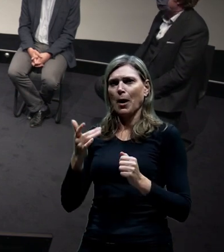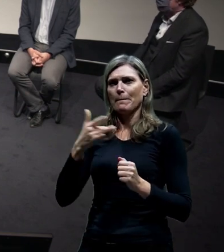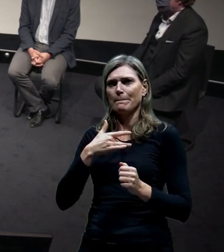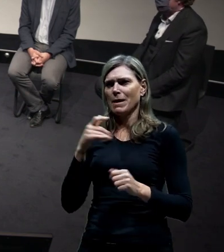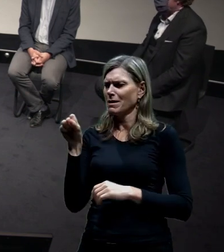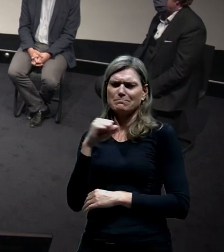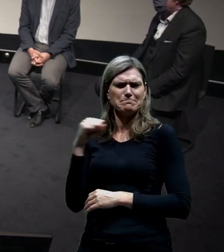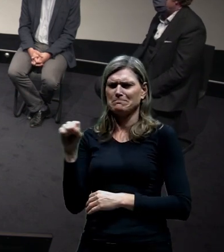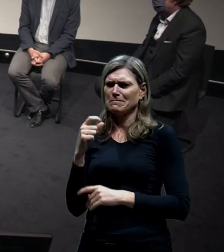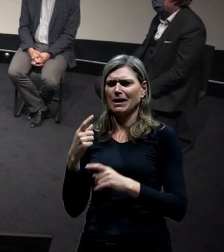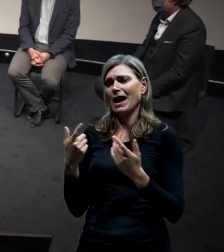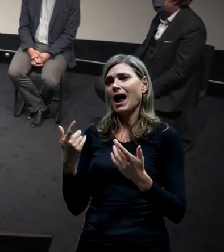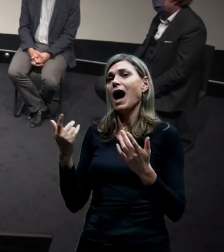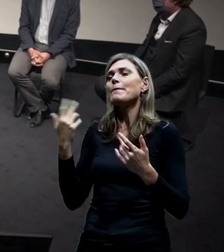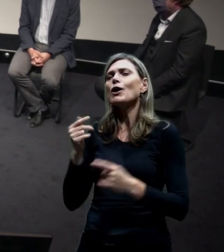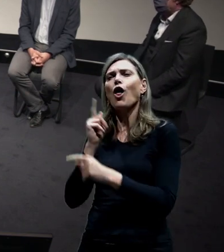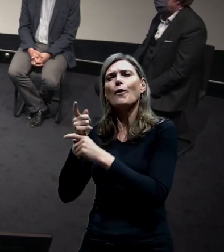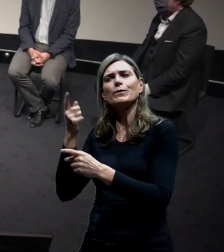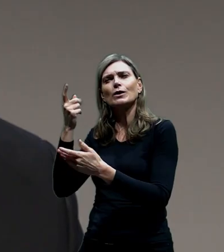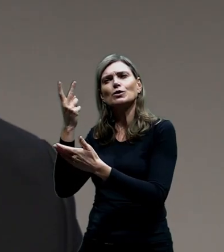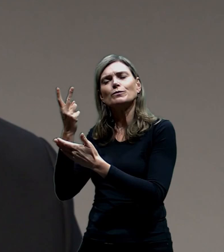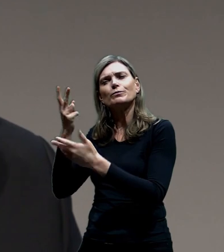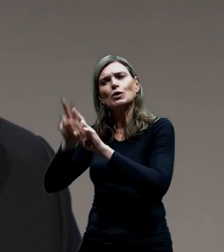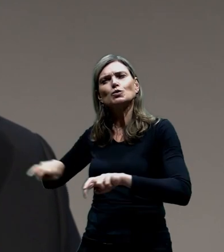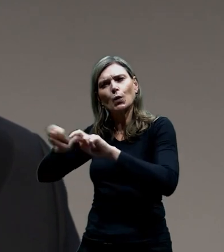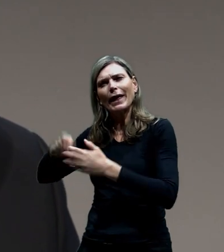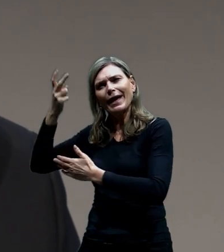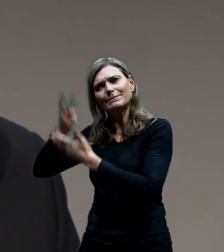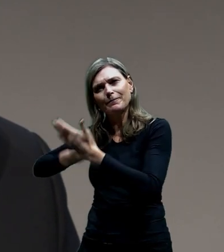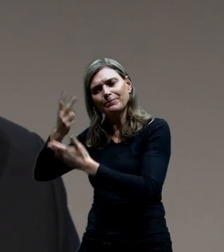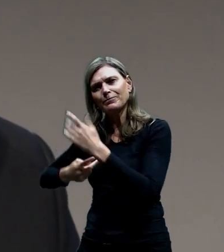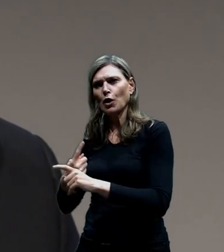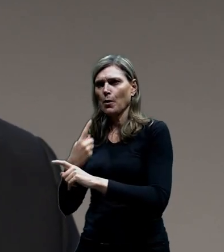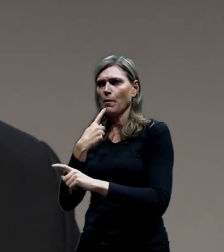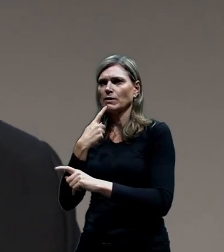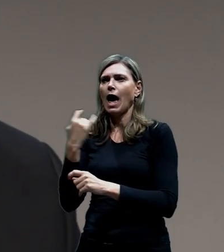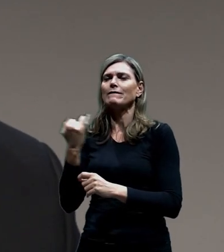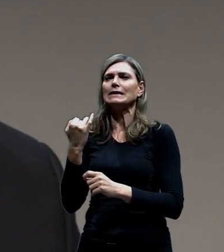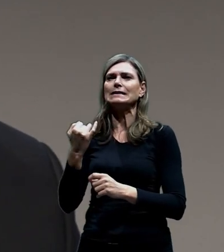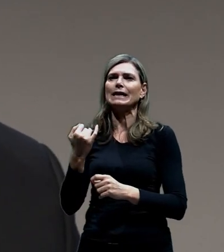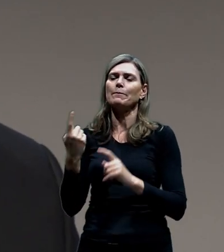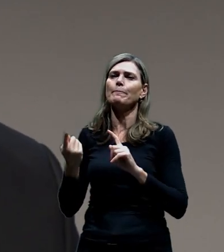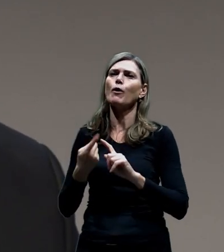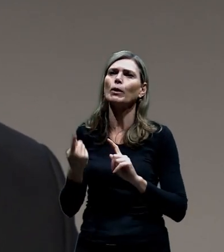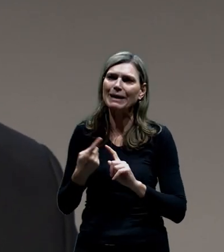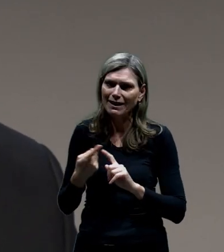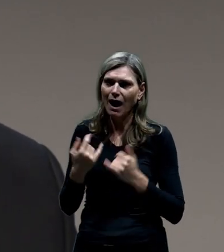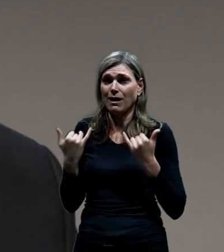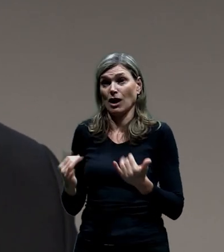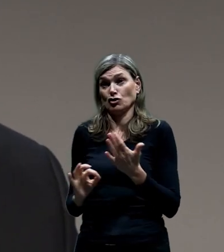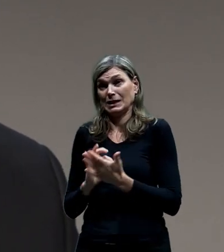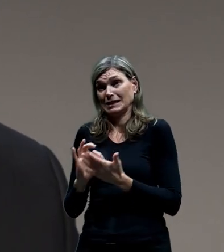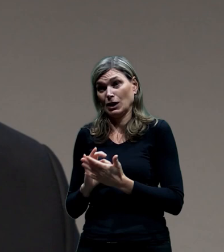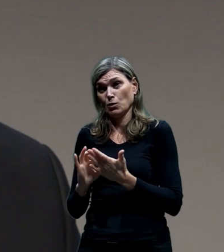Nemyslím si, že existuje studie Satry, která by říkala, že za těch okrajových podmínek a za této situace lze